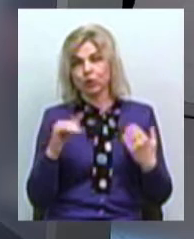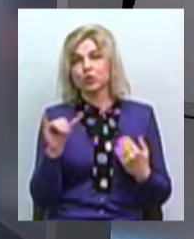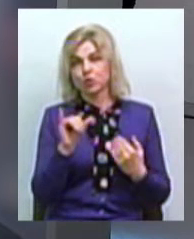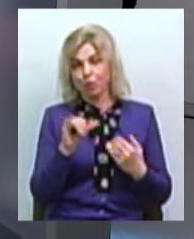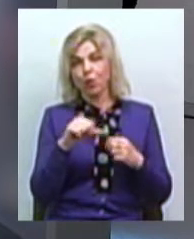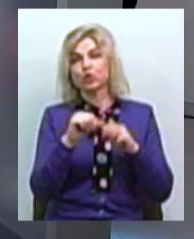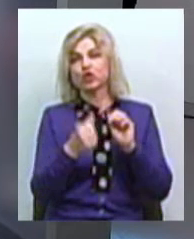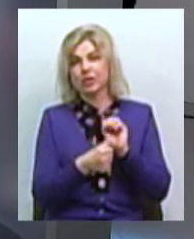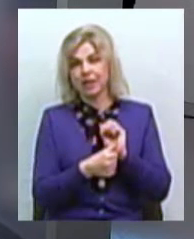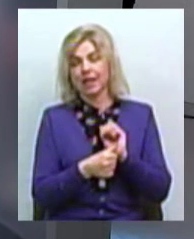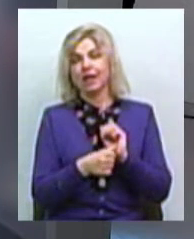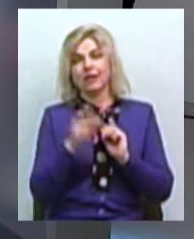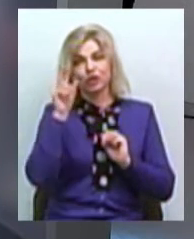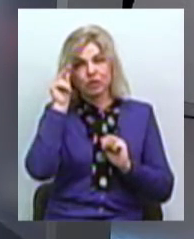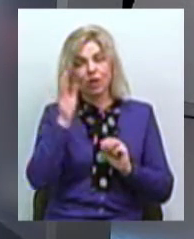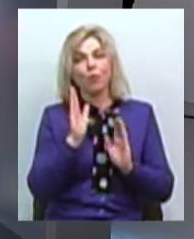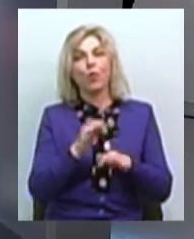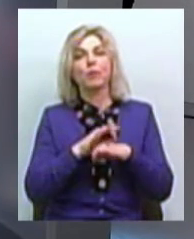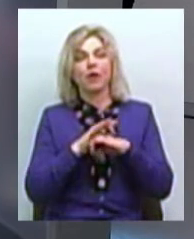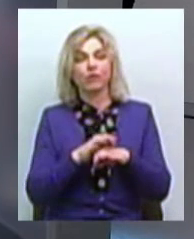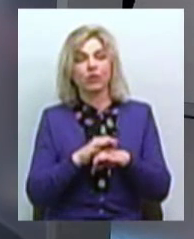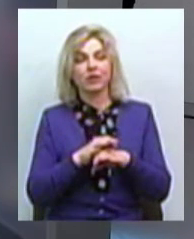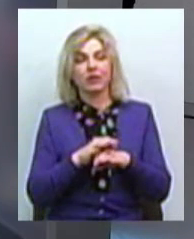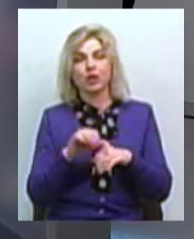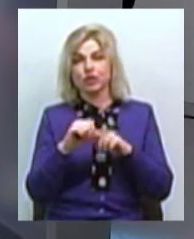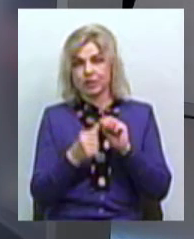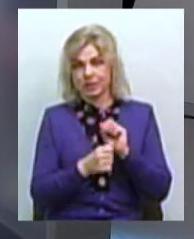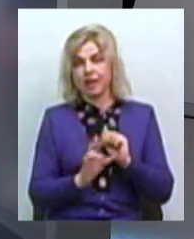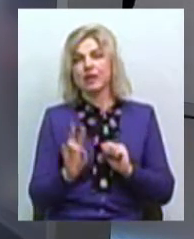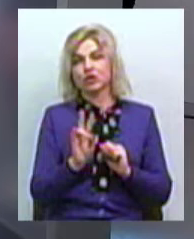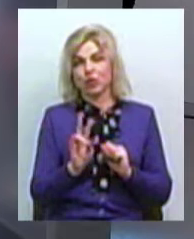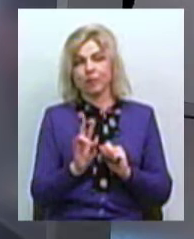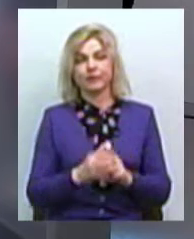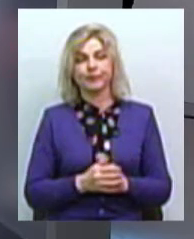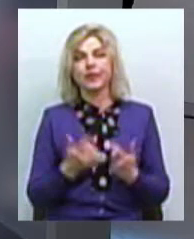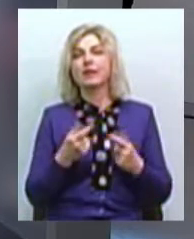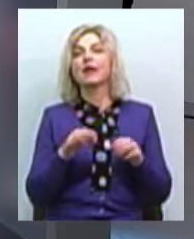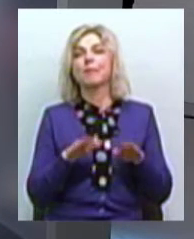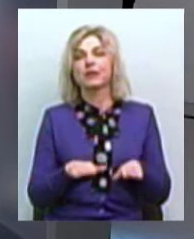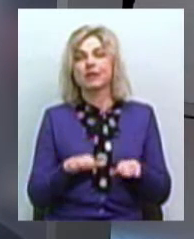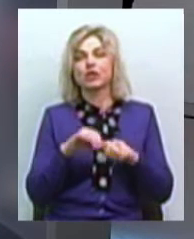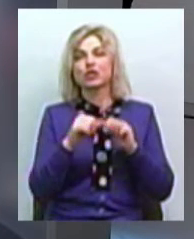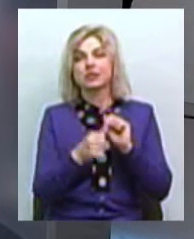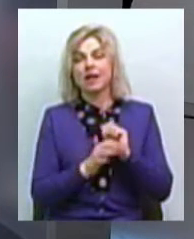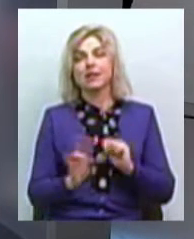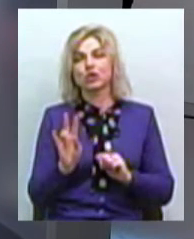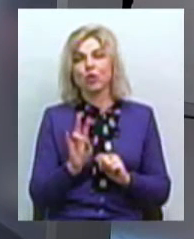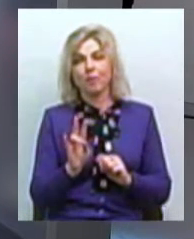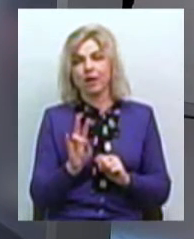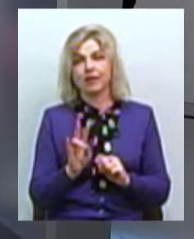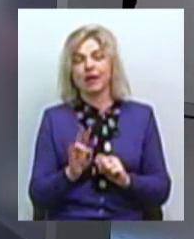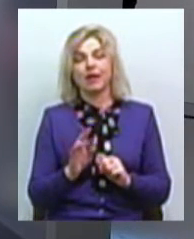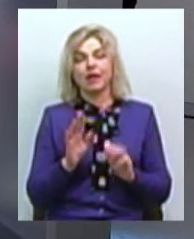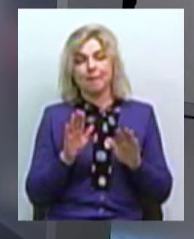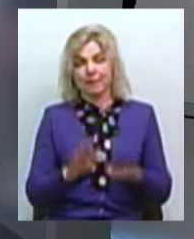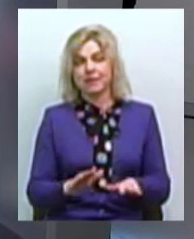-го числа ми будемо проводити ще одну.-го листопада, так? А саме де? 16-го листопада, як то